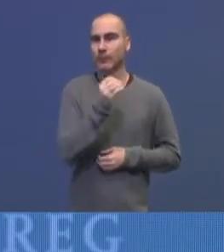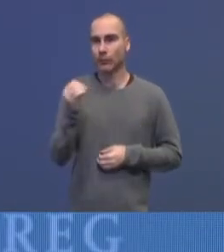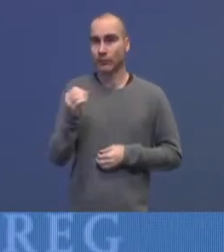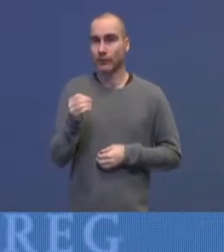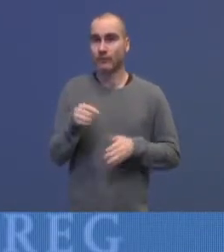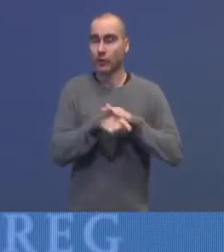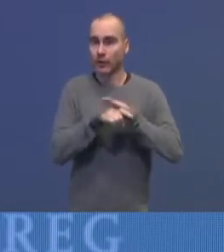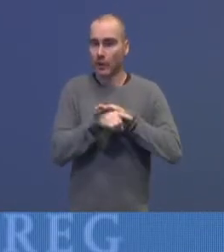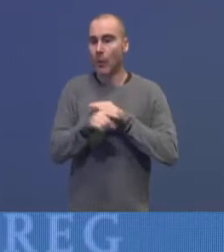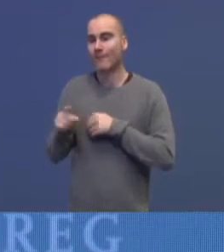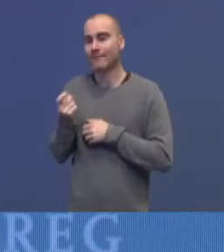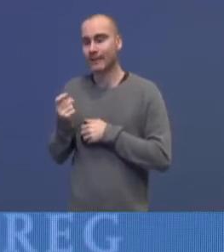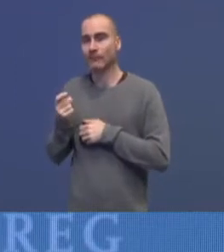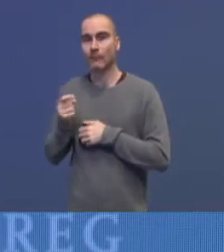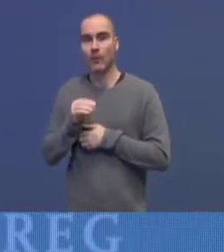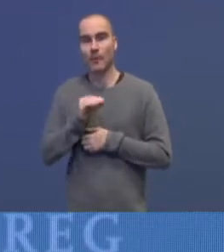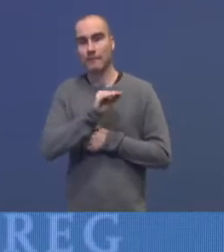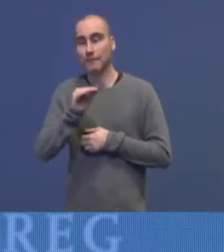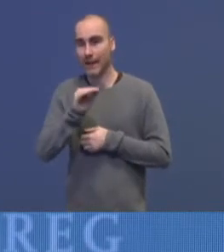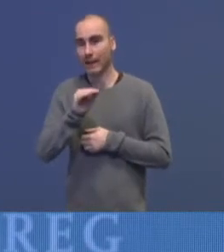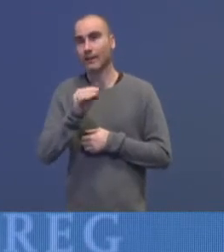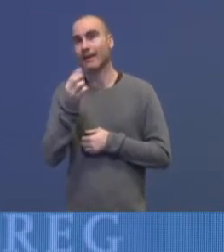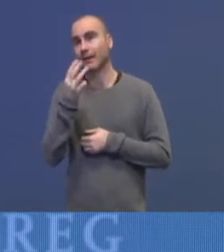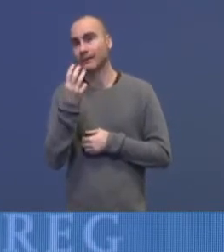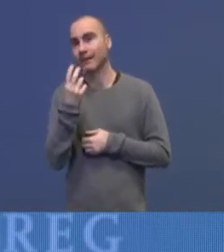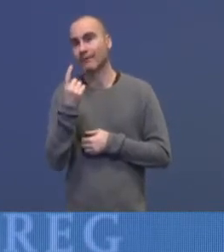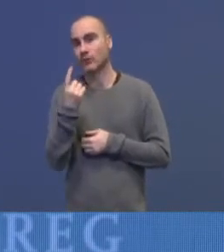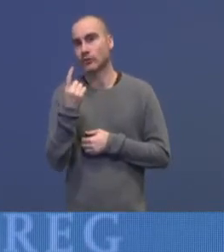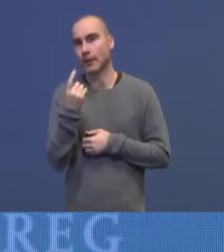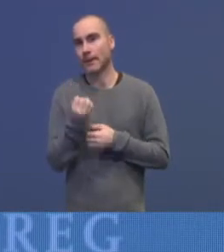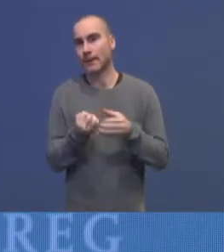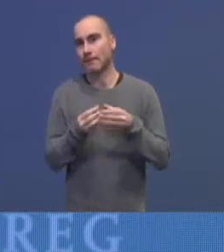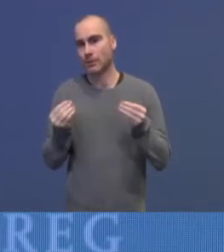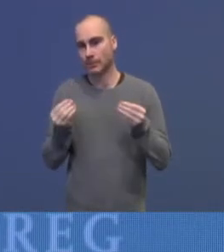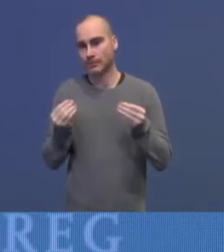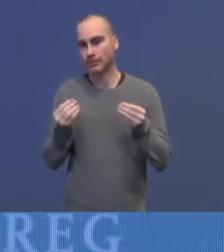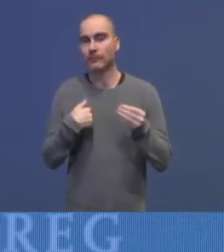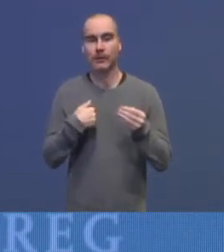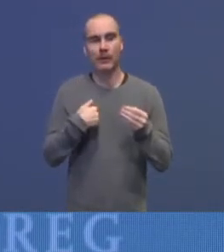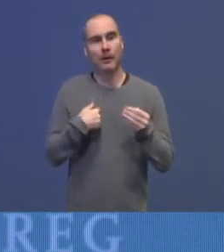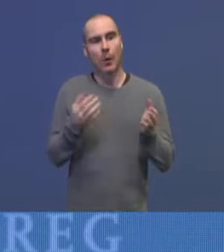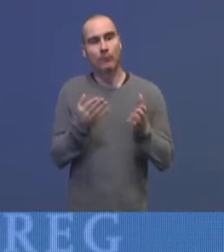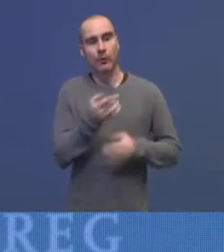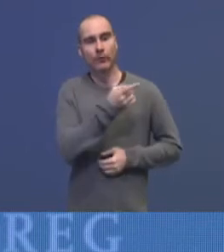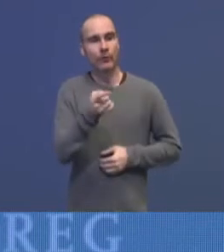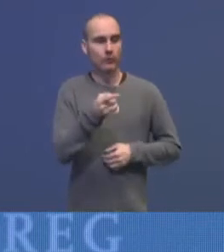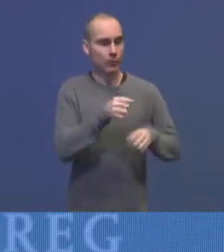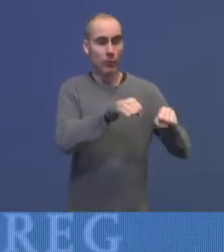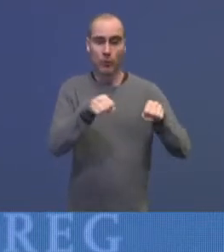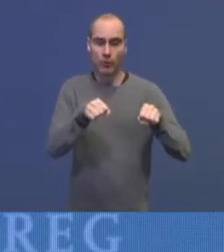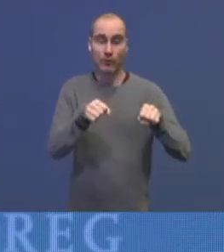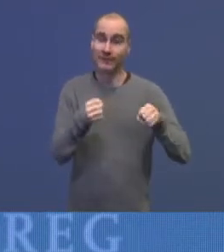tilbake på dette, det er 31. mars. Og jeg oppfordrer kommunene sterkt om å strekke seg